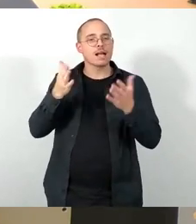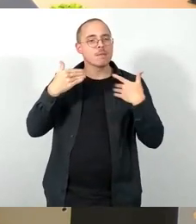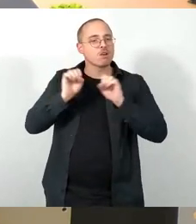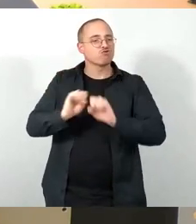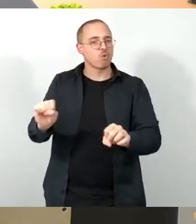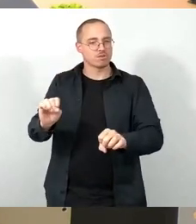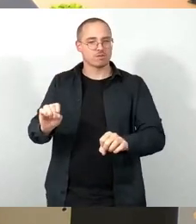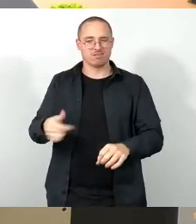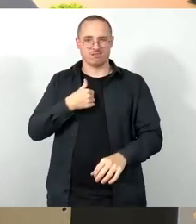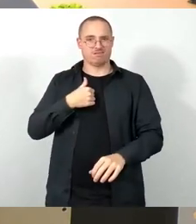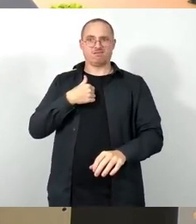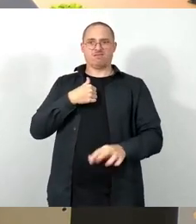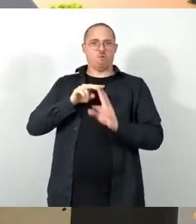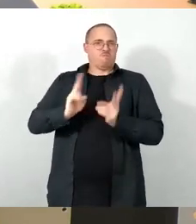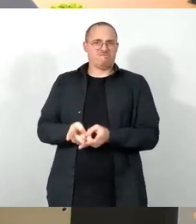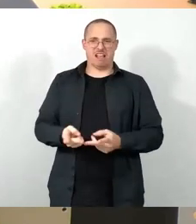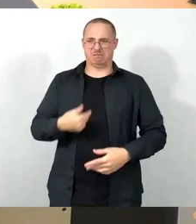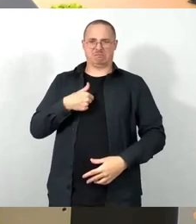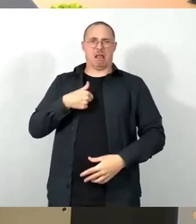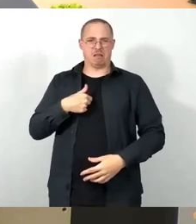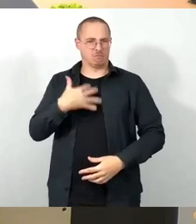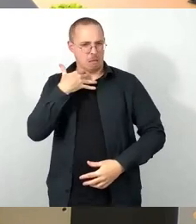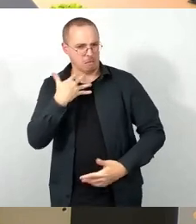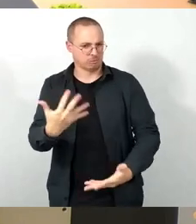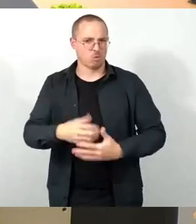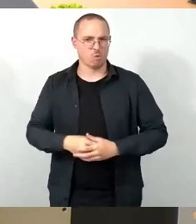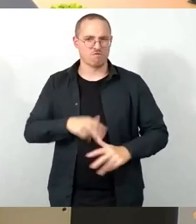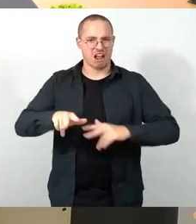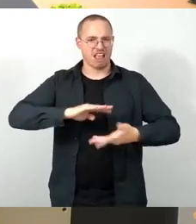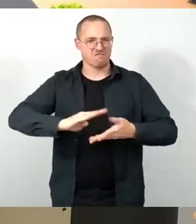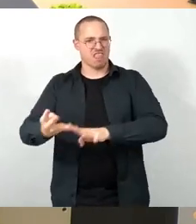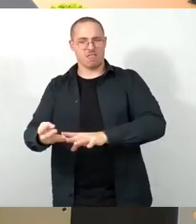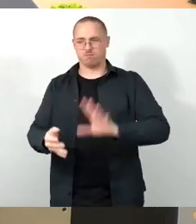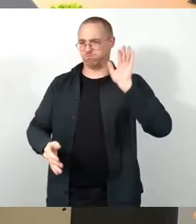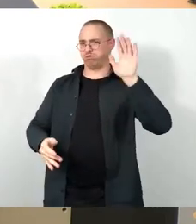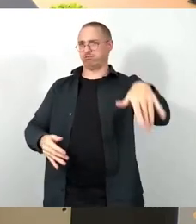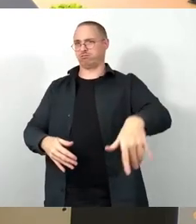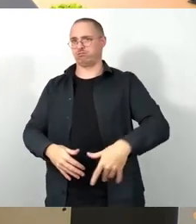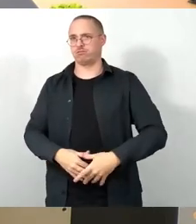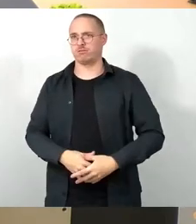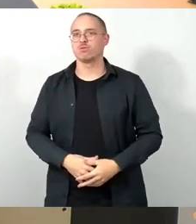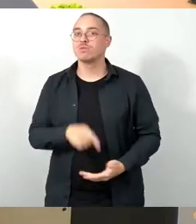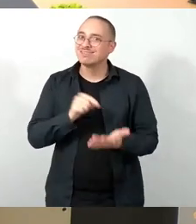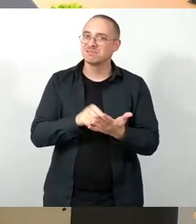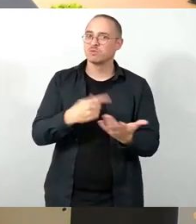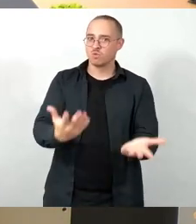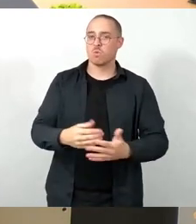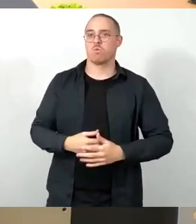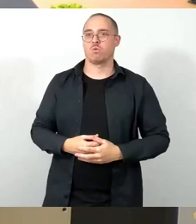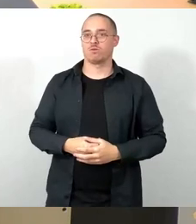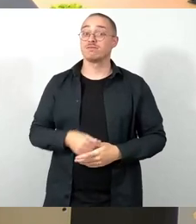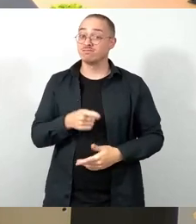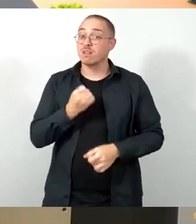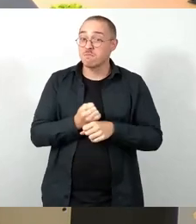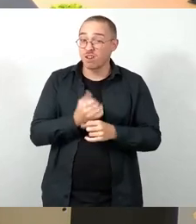irgendetwas mit Umwelt, mit Klima oder mit Verkehrswende zu tun haben. Das ist der eigentliche Grund. Und Sie machen das, ich wiederhole es gerne, weil es